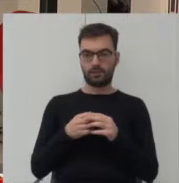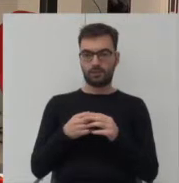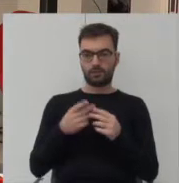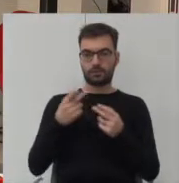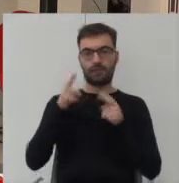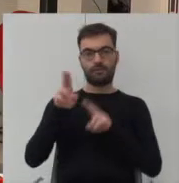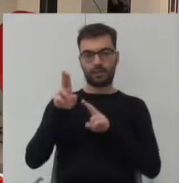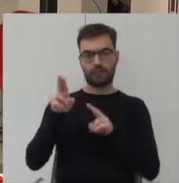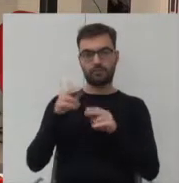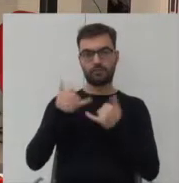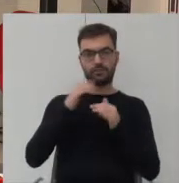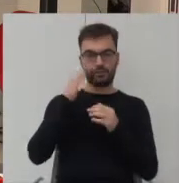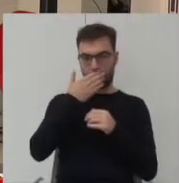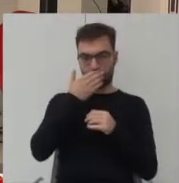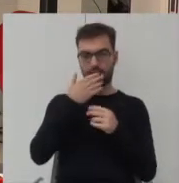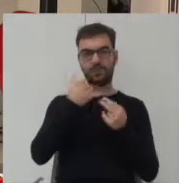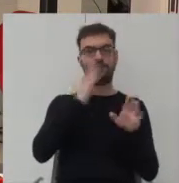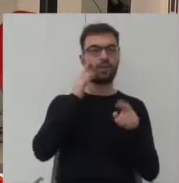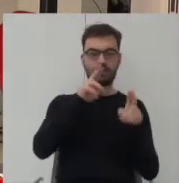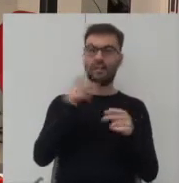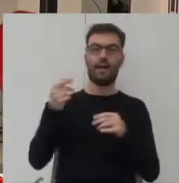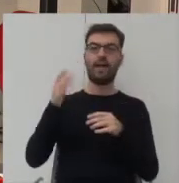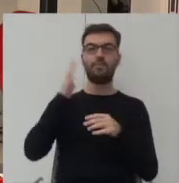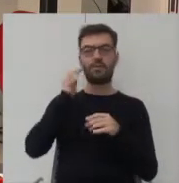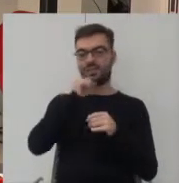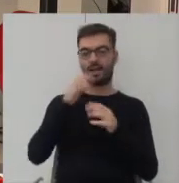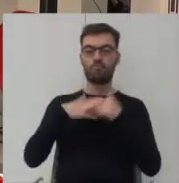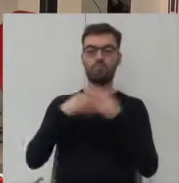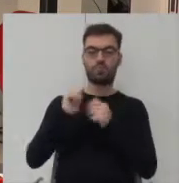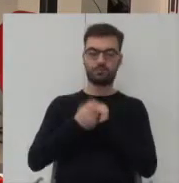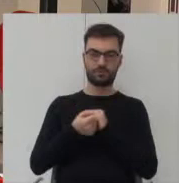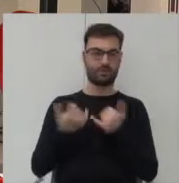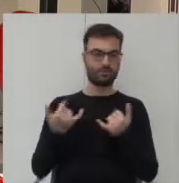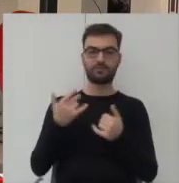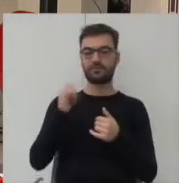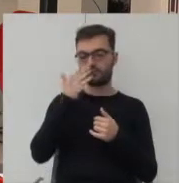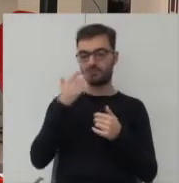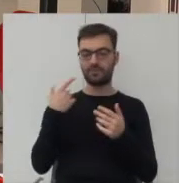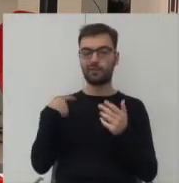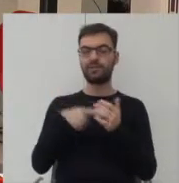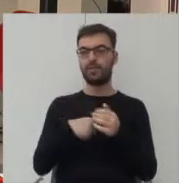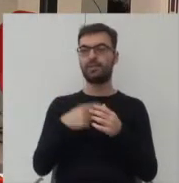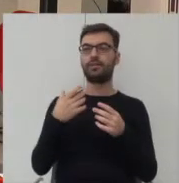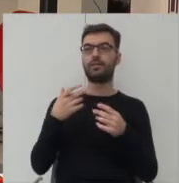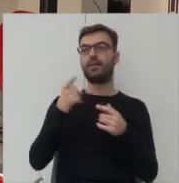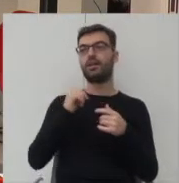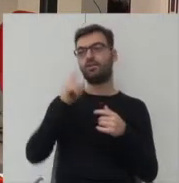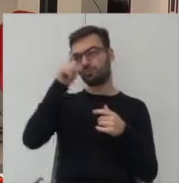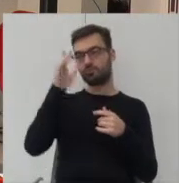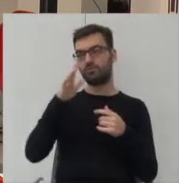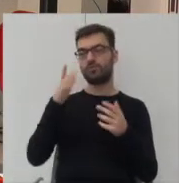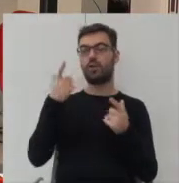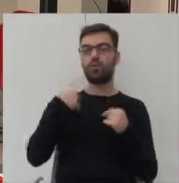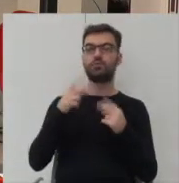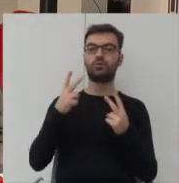wynajmuje się inne mieszkanie a nie przebudowuje mieszkanie istniejące jak panowie widzicie celowość w ogóle angażowania społecznych osób